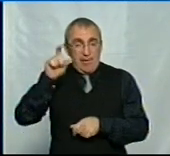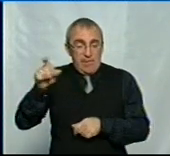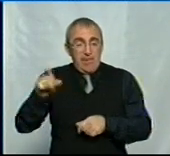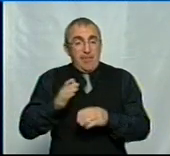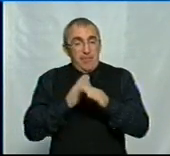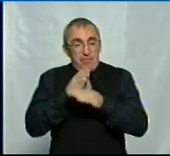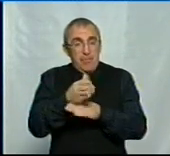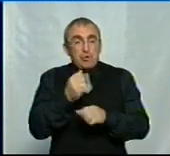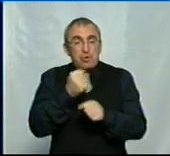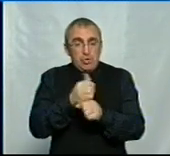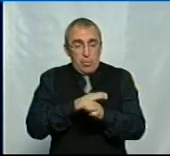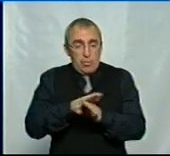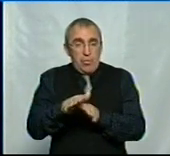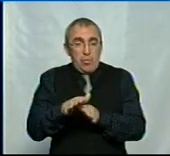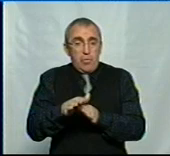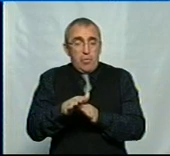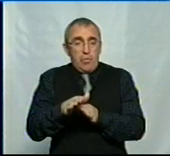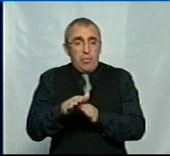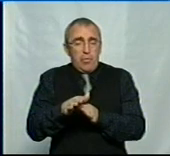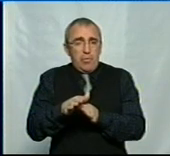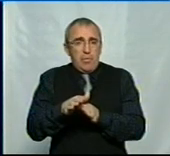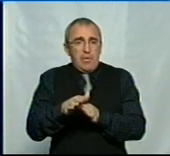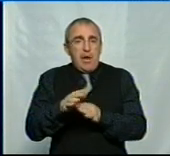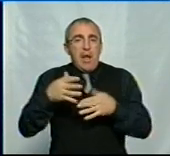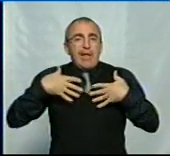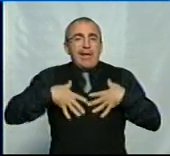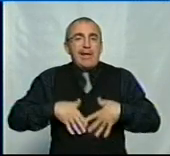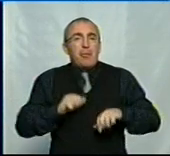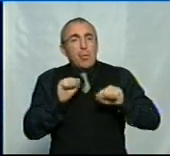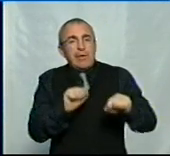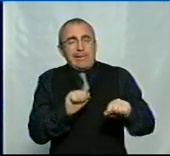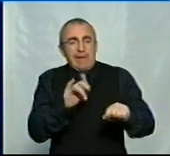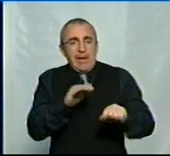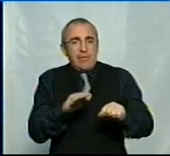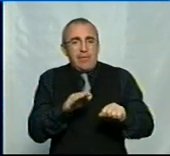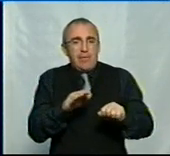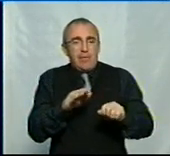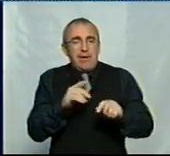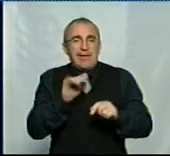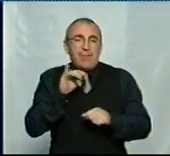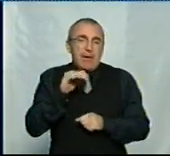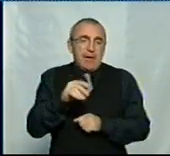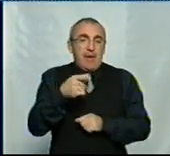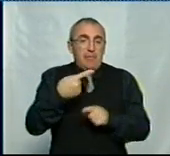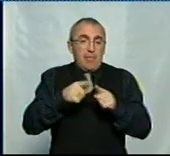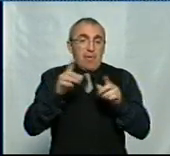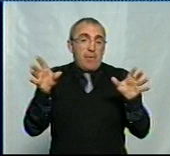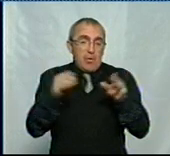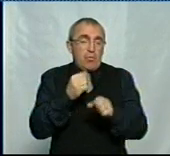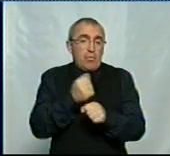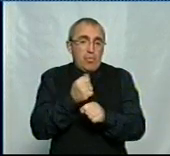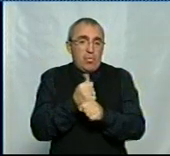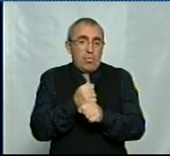зробити напружність імунітету до правця або дифтерії. Вони разом робляться.